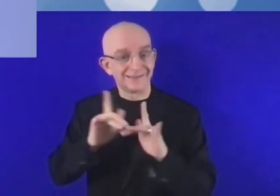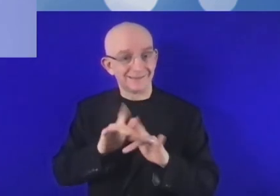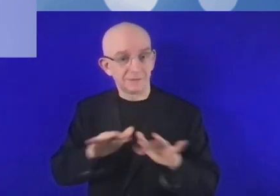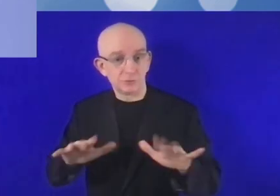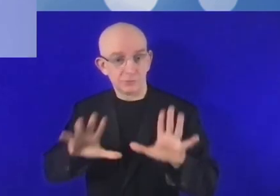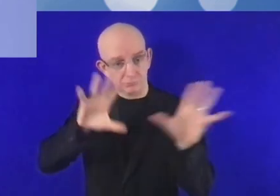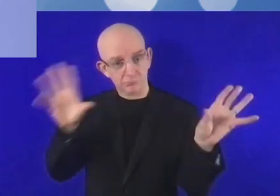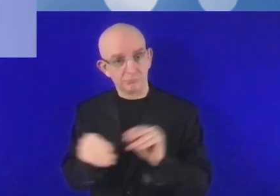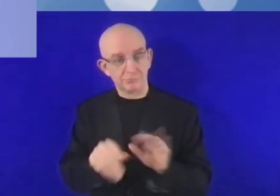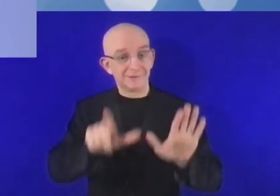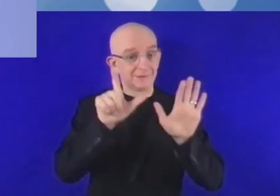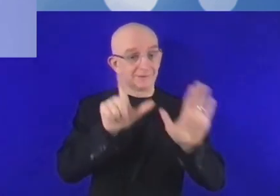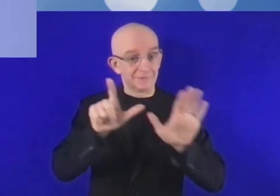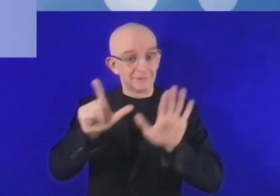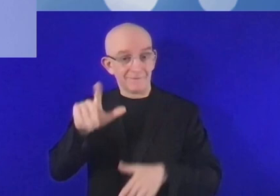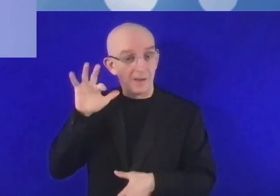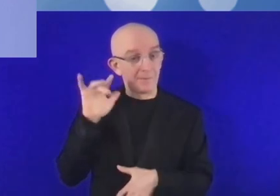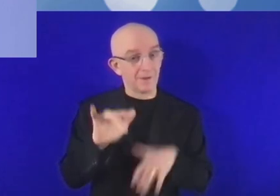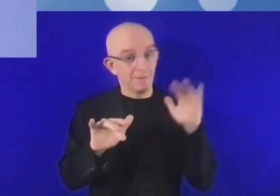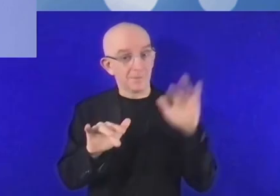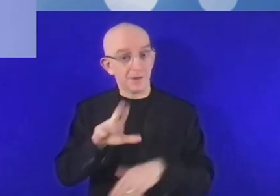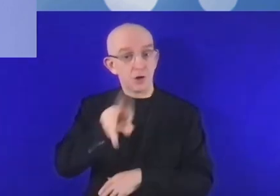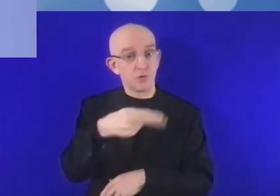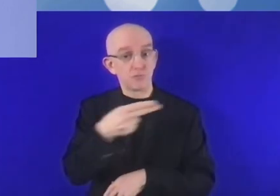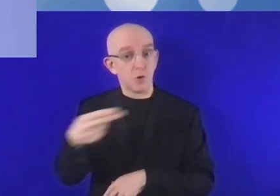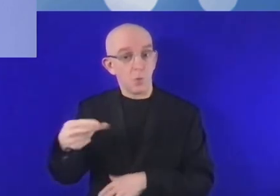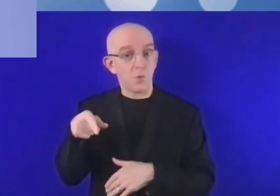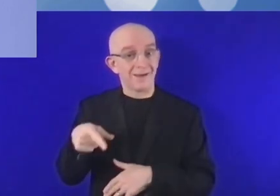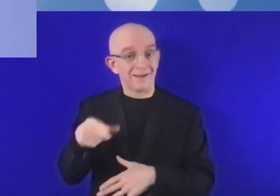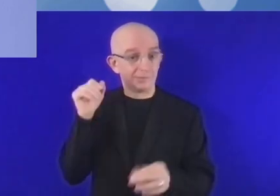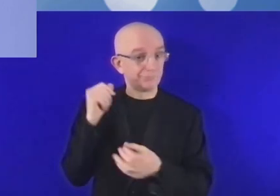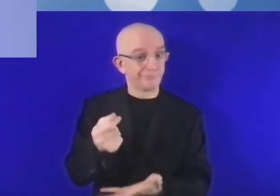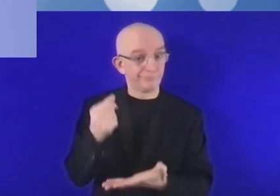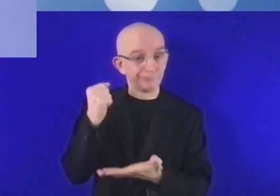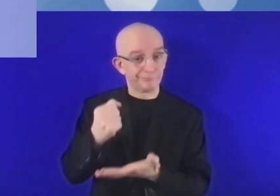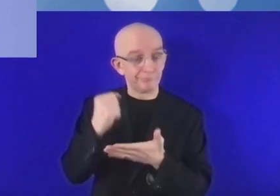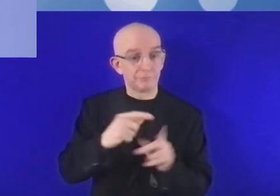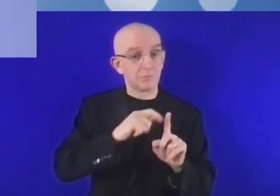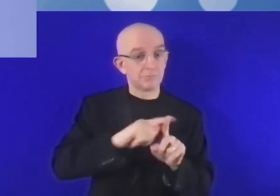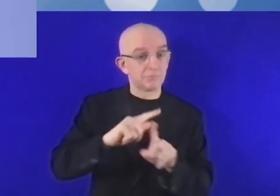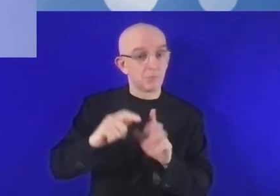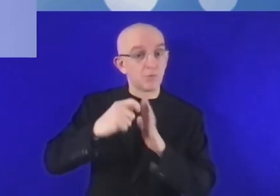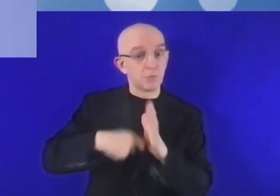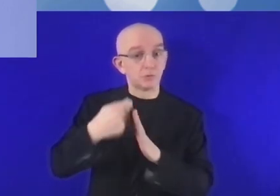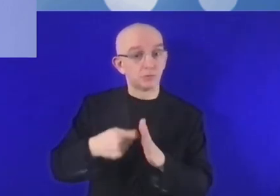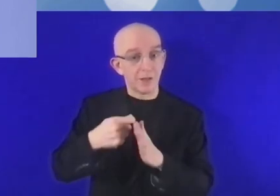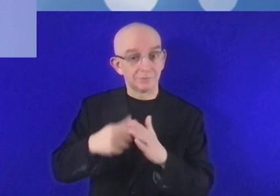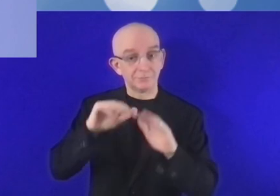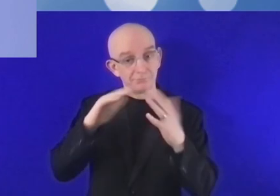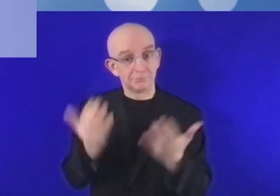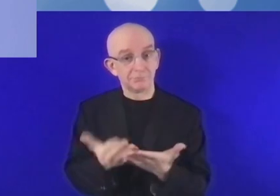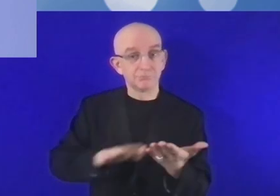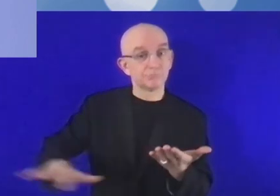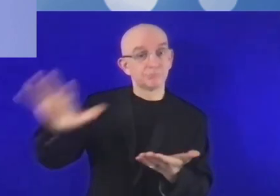climatique. Nous finançons la transition numérique à hauteur de 77 milliards d'euros par an.